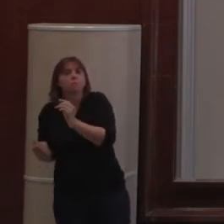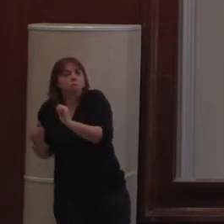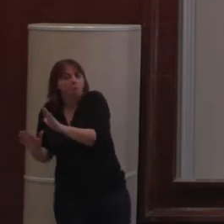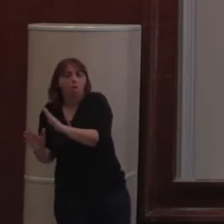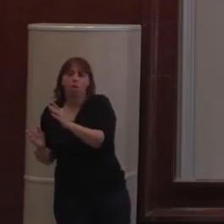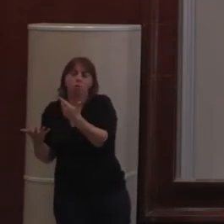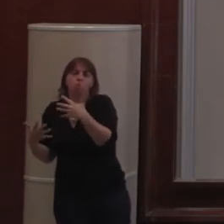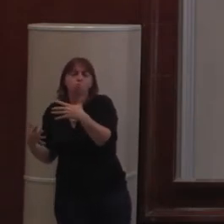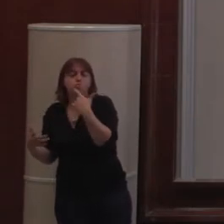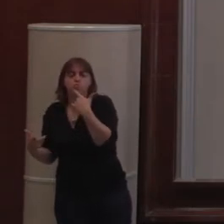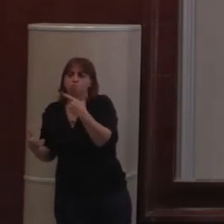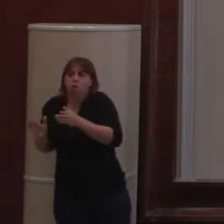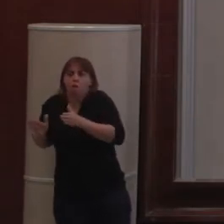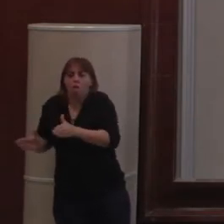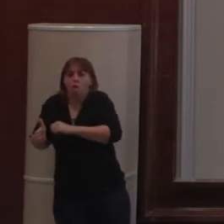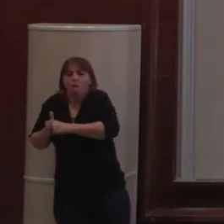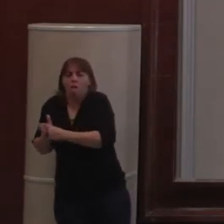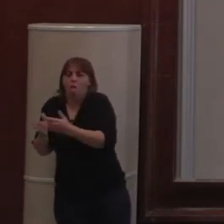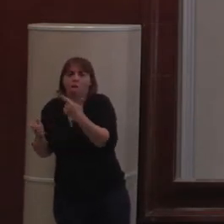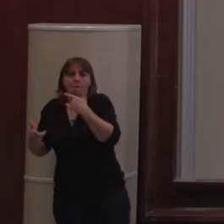chercher cette flexibilité parce qu'on en avait besoin.